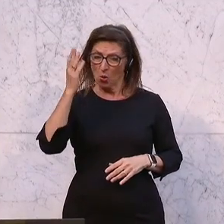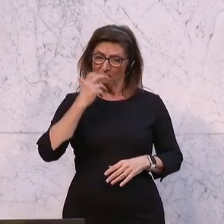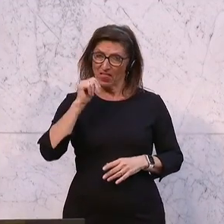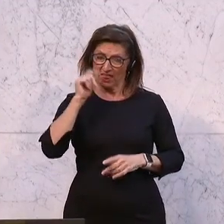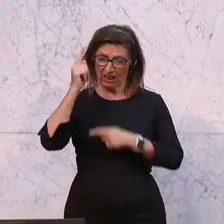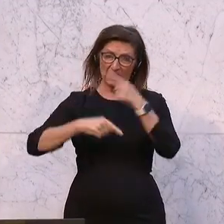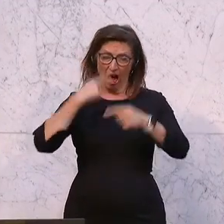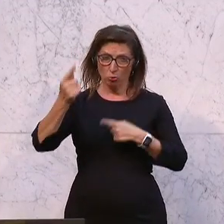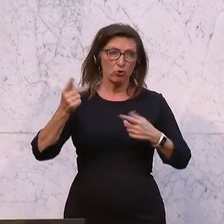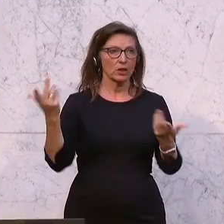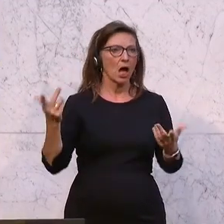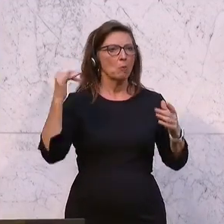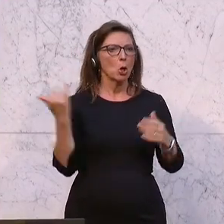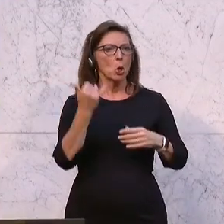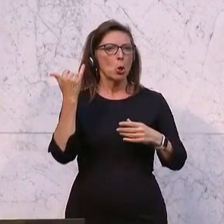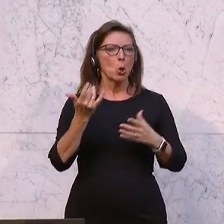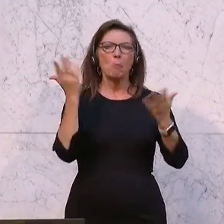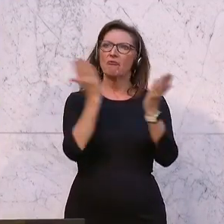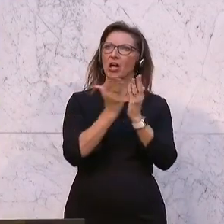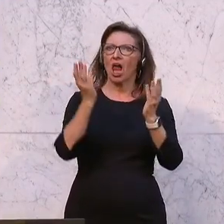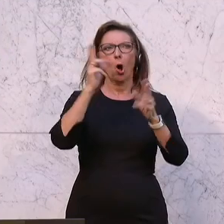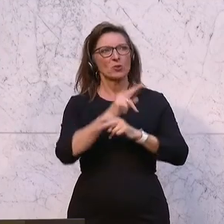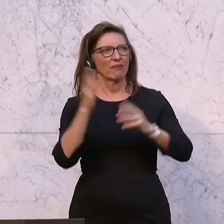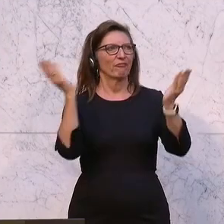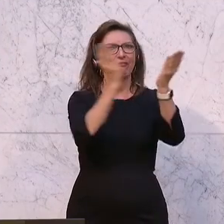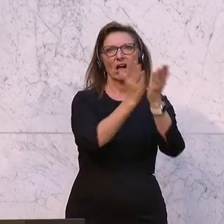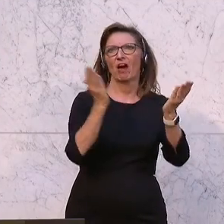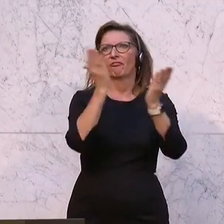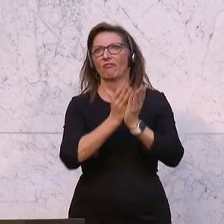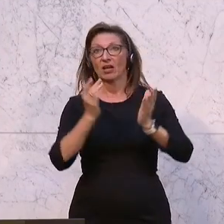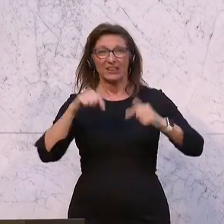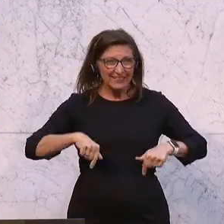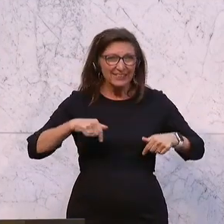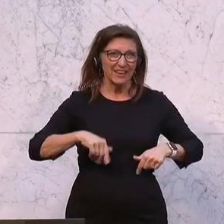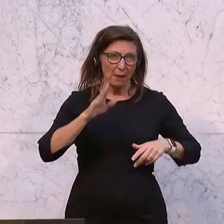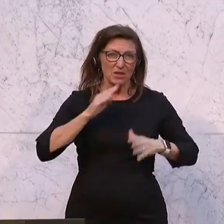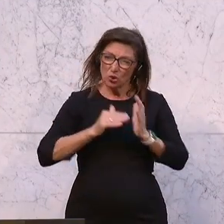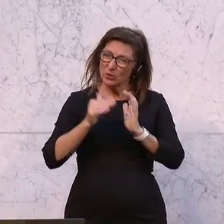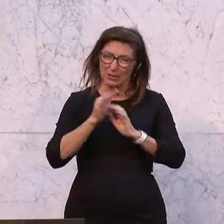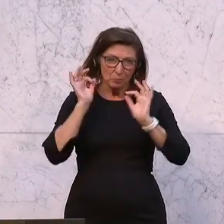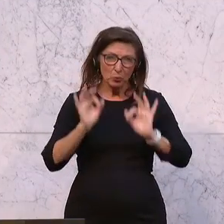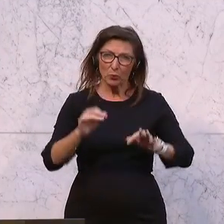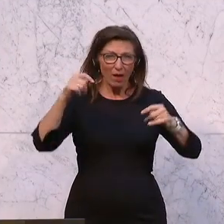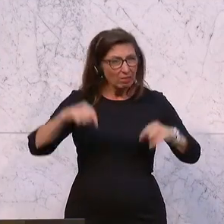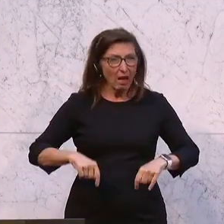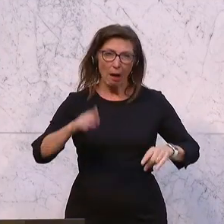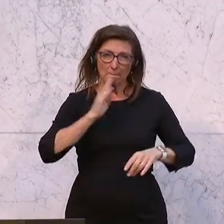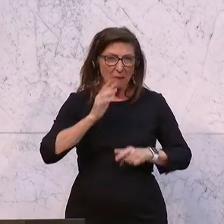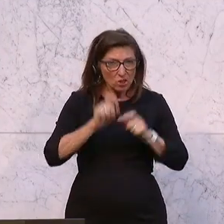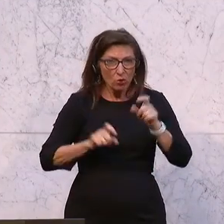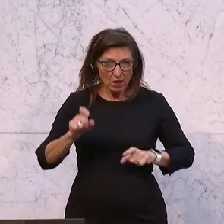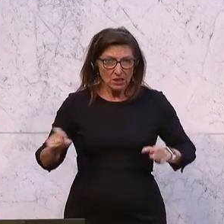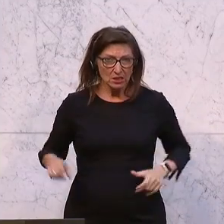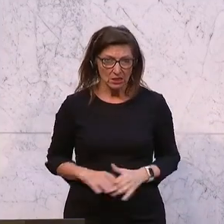Aber weil wir sonst mit allen Ländern der Welt immer verglichen werden. Wir haben ein gutes Pensionssystem. Bei uns können die Pensionistinnen und